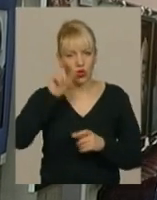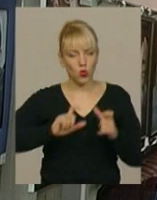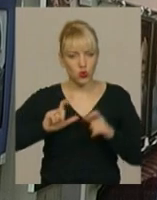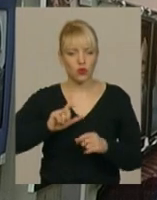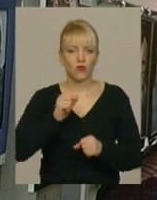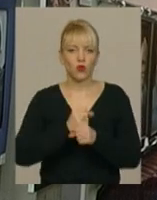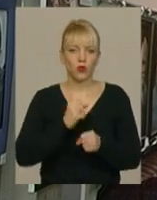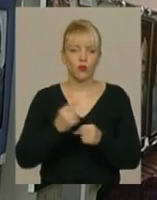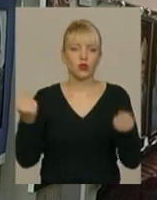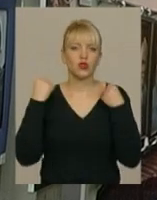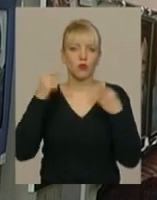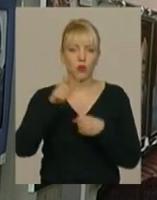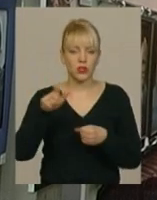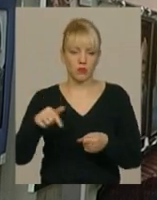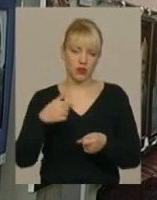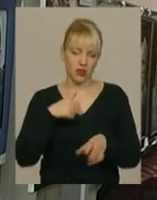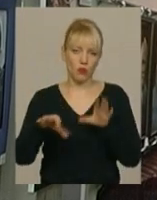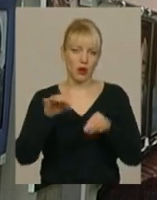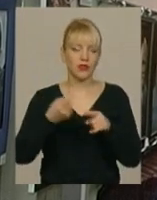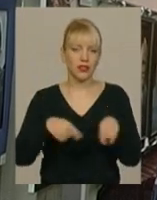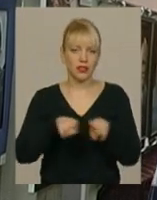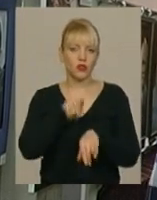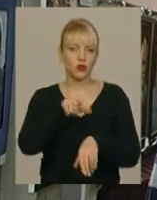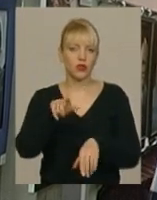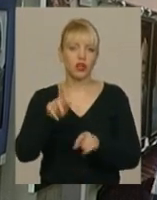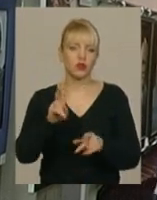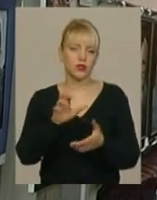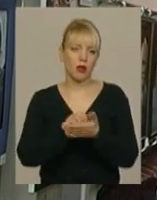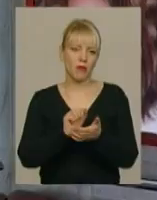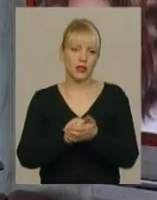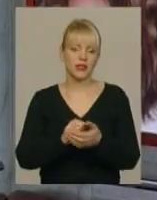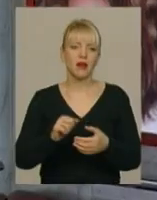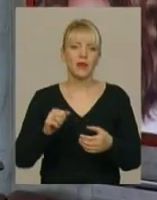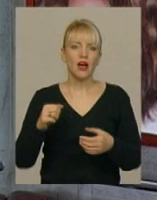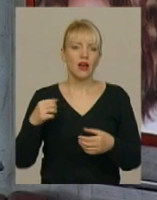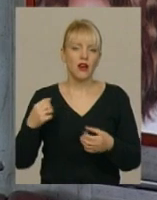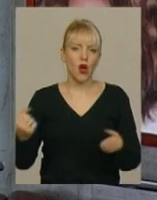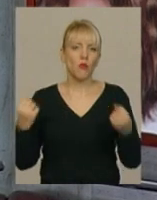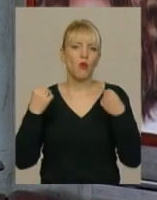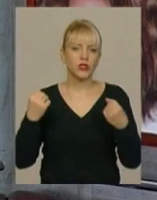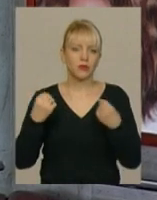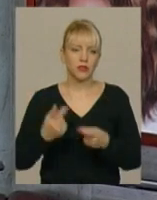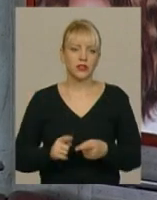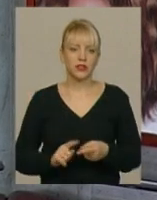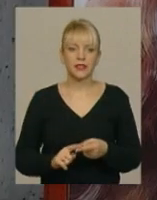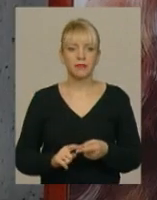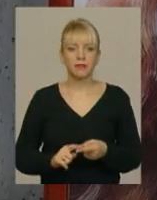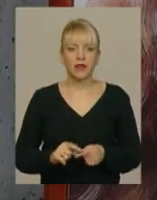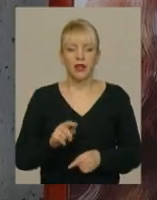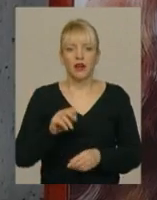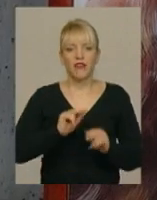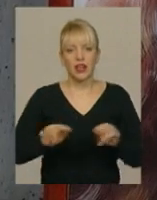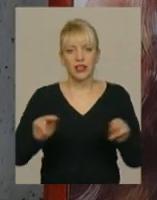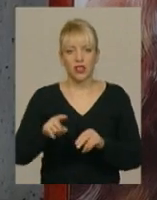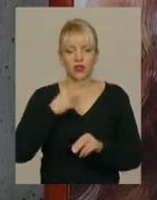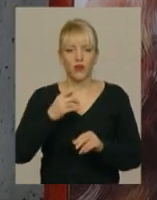саме цих спортсменів, так як вони самі топові в моєм спорту, яким я займаюся, бодібілдинг. Викладачка, авторів виставки Галина Бочківська каже, до